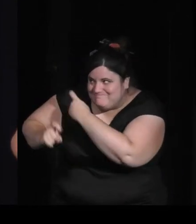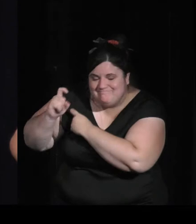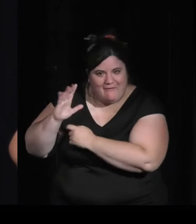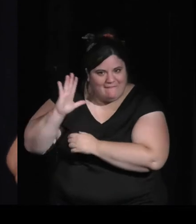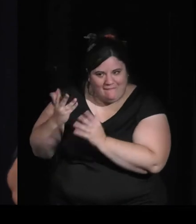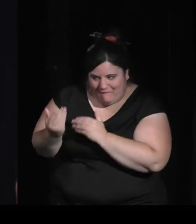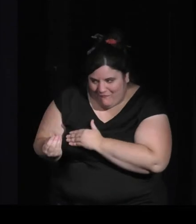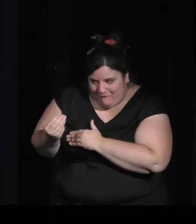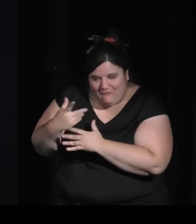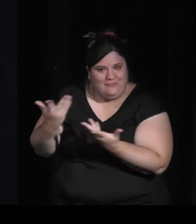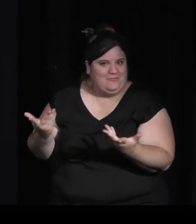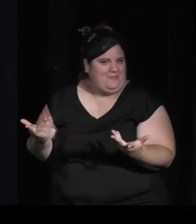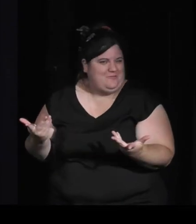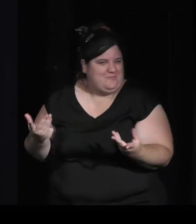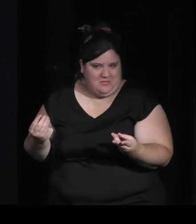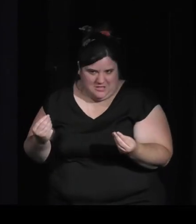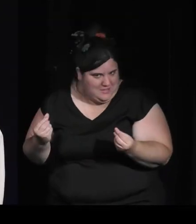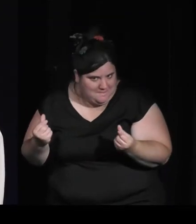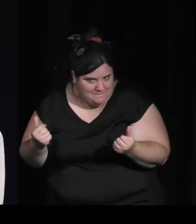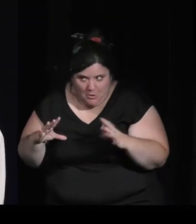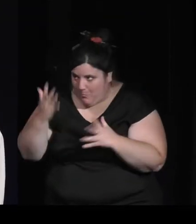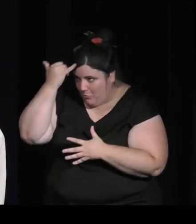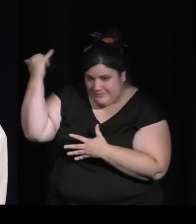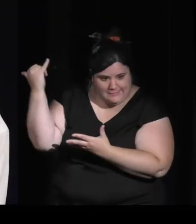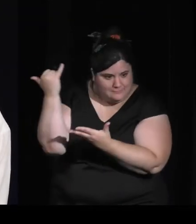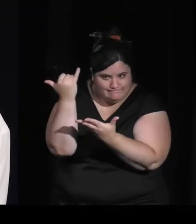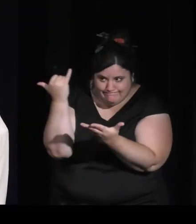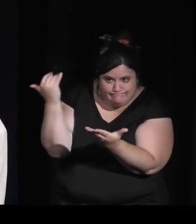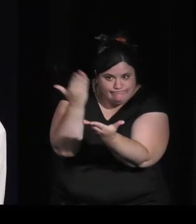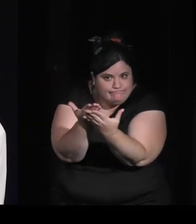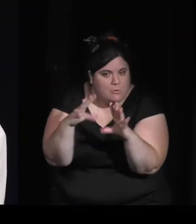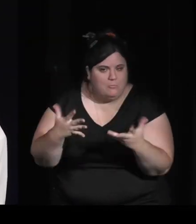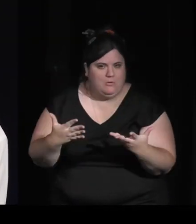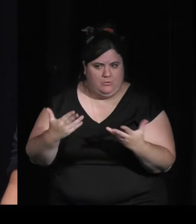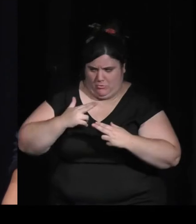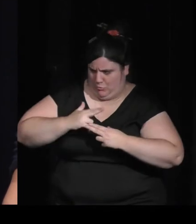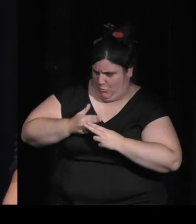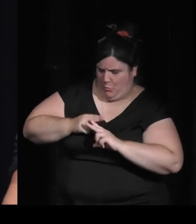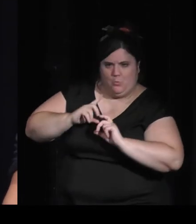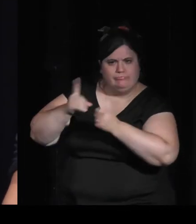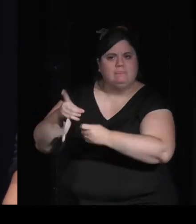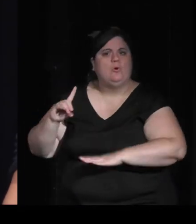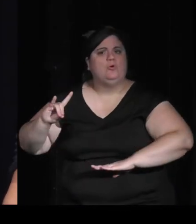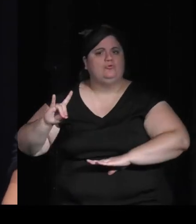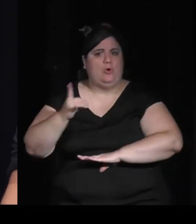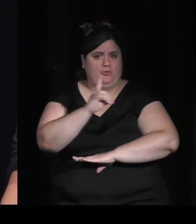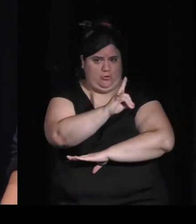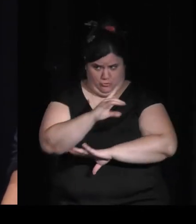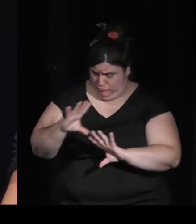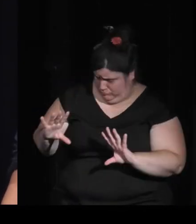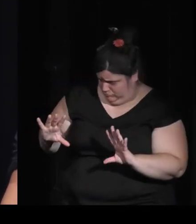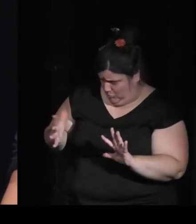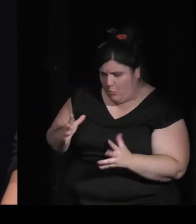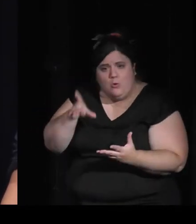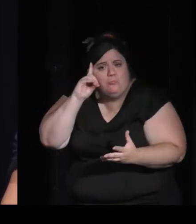Comment est-ce qu'on part sur cette idée de faire un jeu qui s'appelle Dordogne ? Déjà rien que sur le nom.